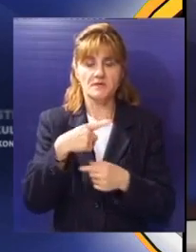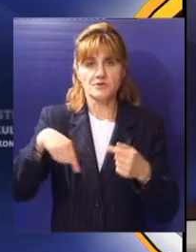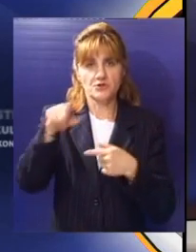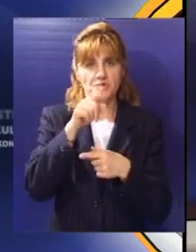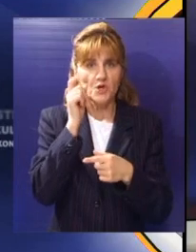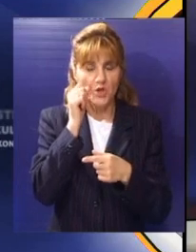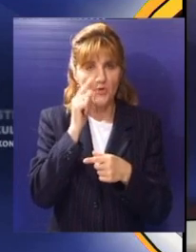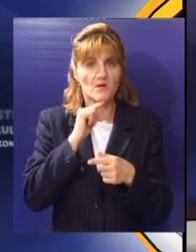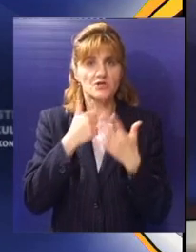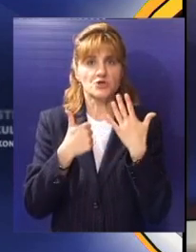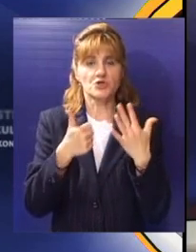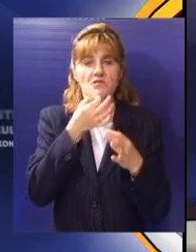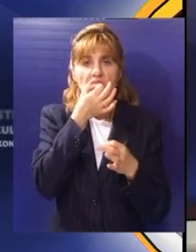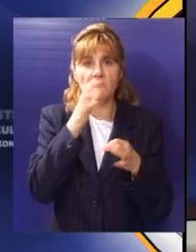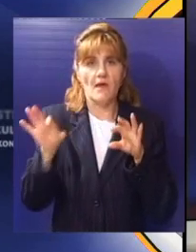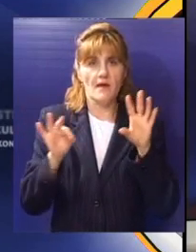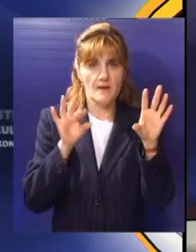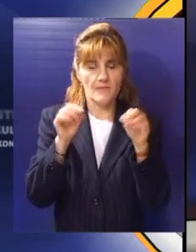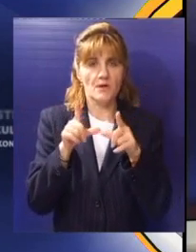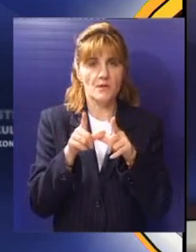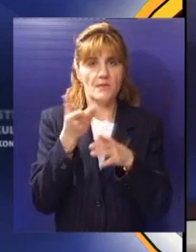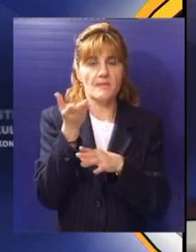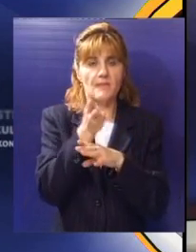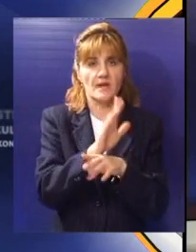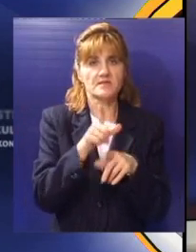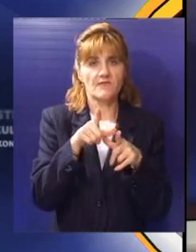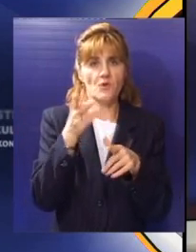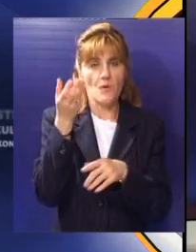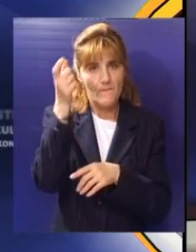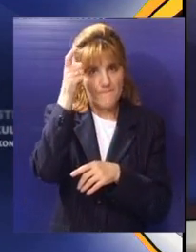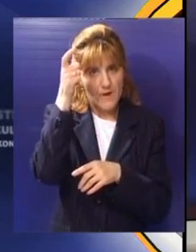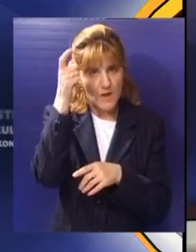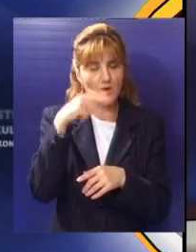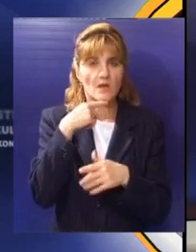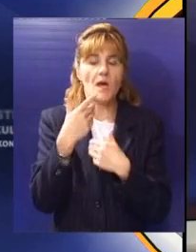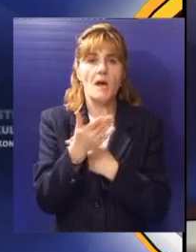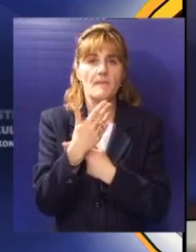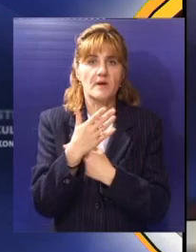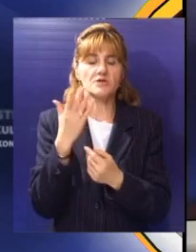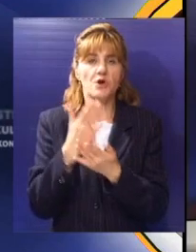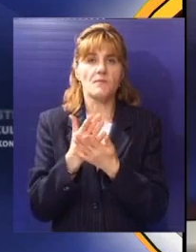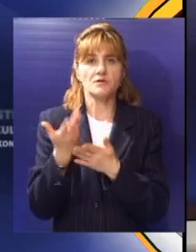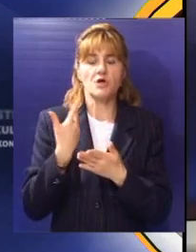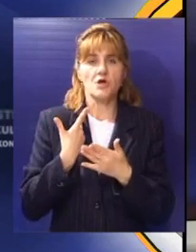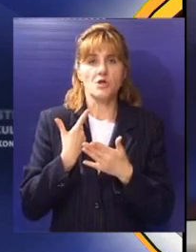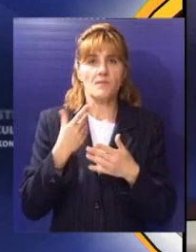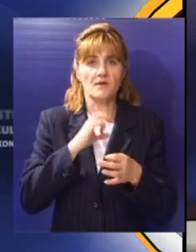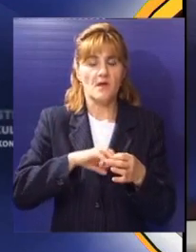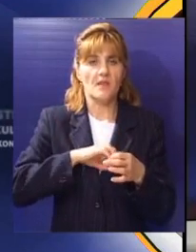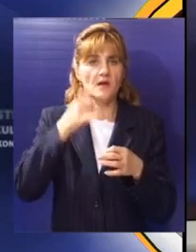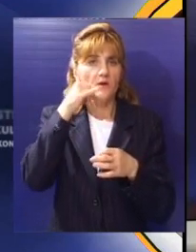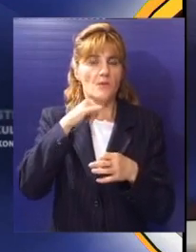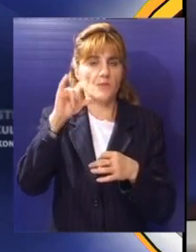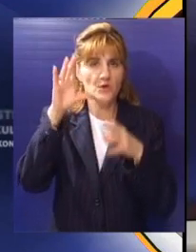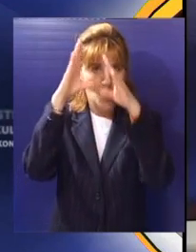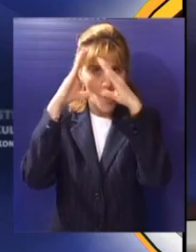priče na zadate teme i šest najboljih će prezentovati svoje priče u Beogradu, a pisac najbolje priče ide na studijsko putovanje